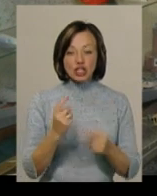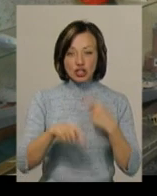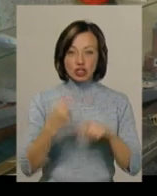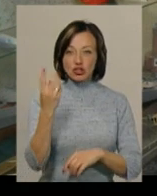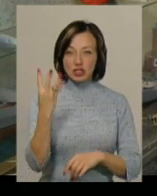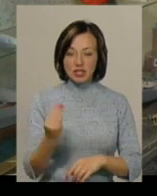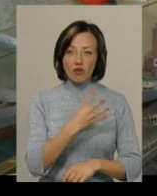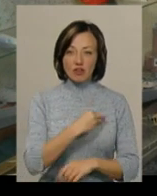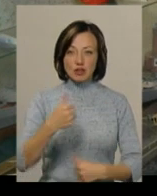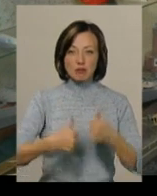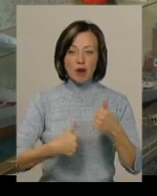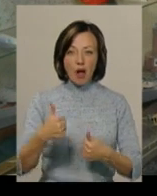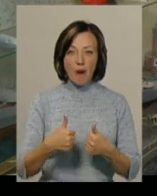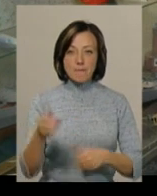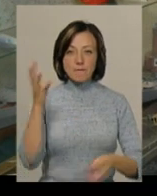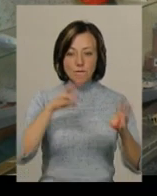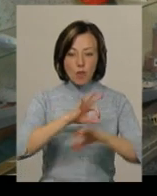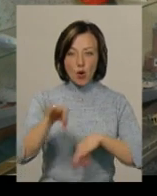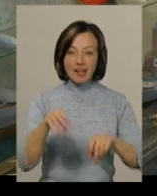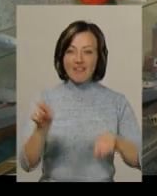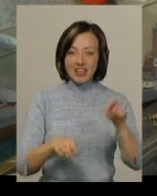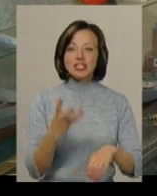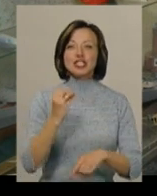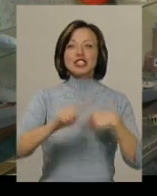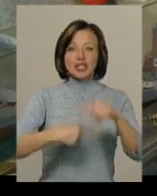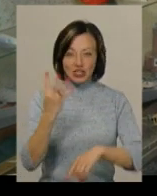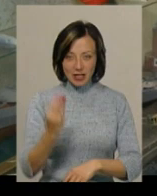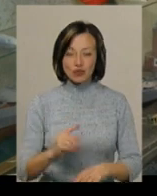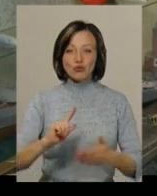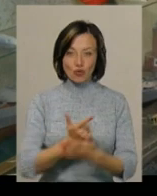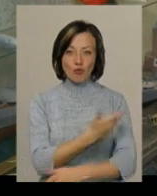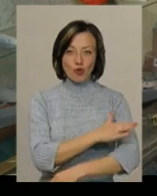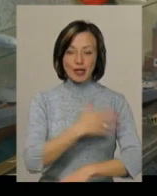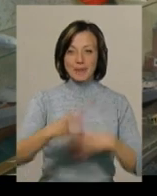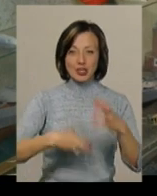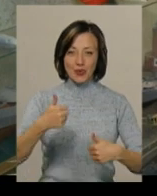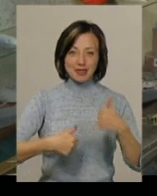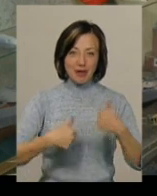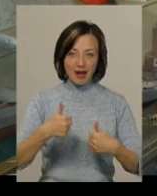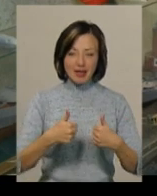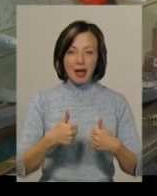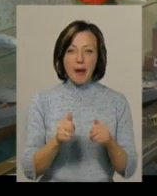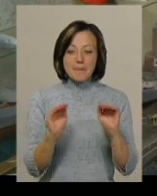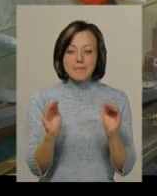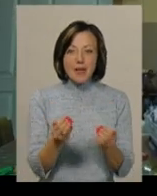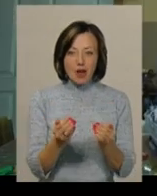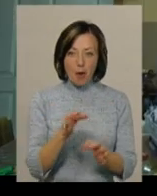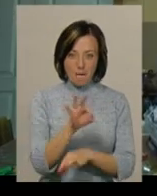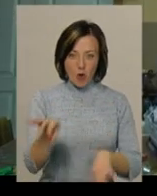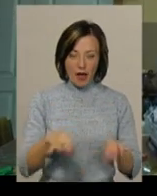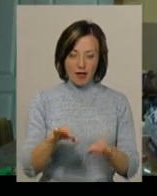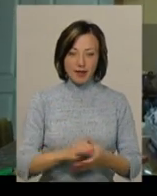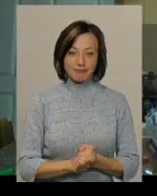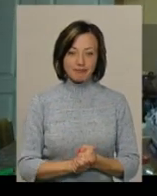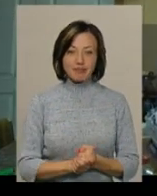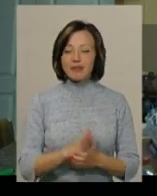дні у Львів на змагання моделфест. А ще за чотири дні знову у Польщу на міжнародні змагання мікромоделей. Юрій